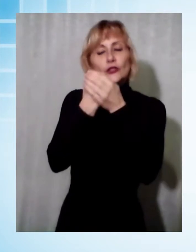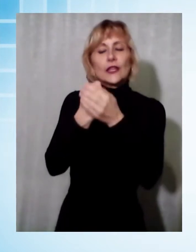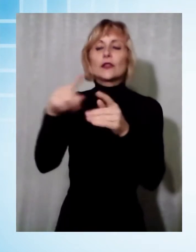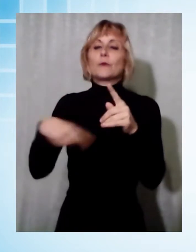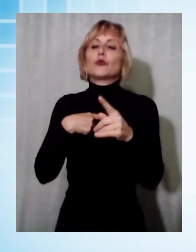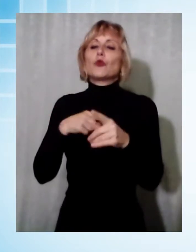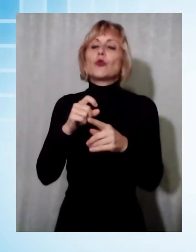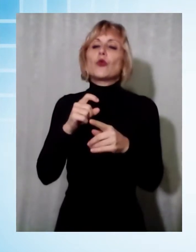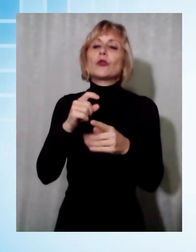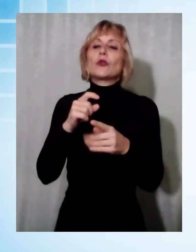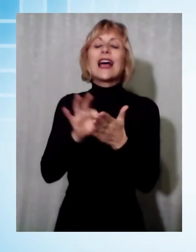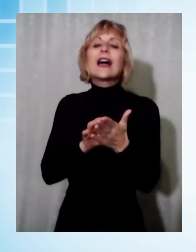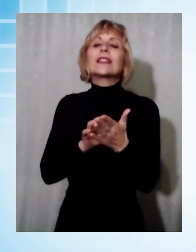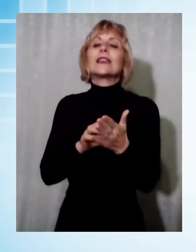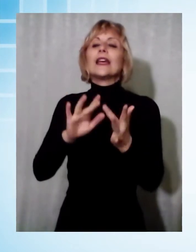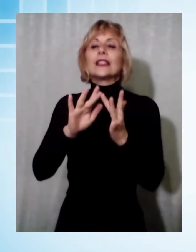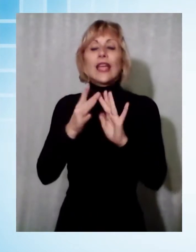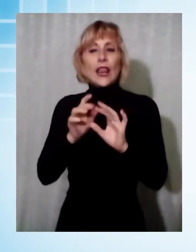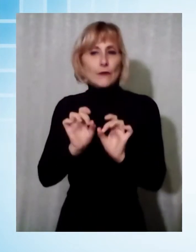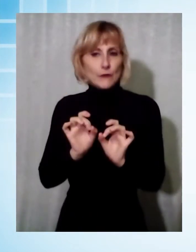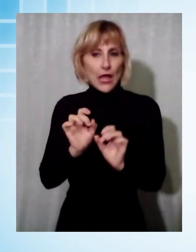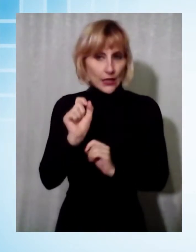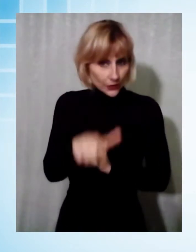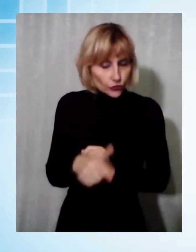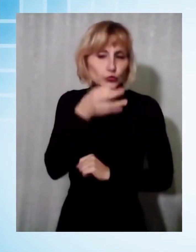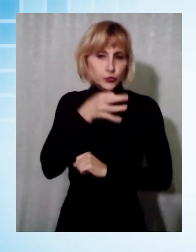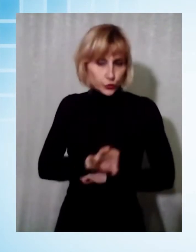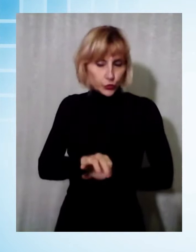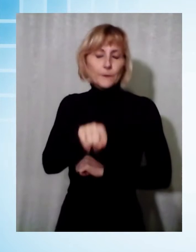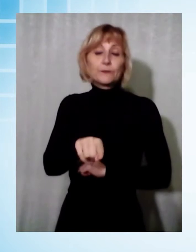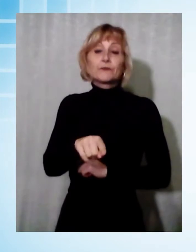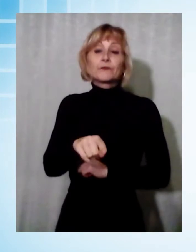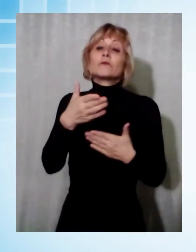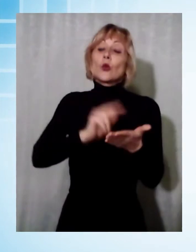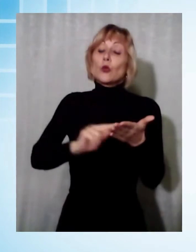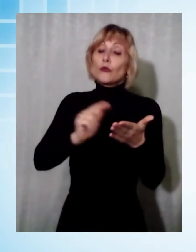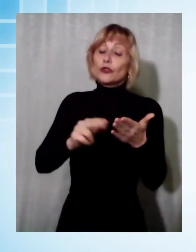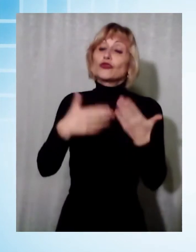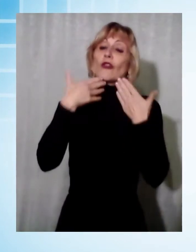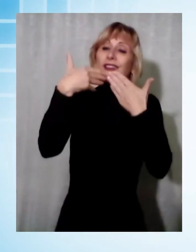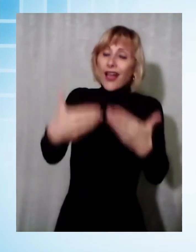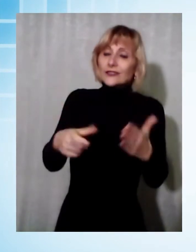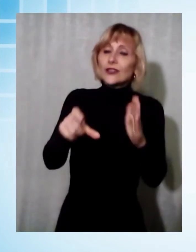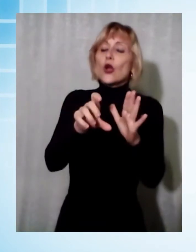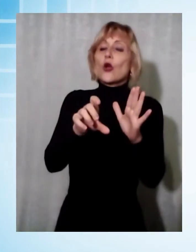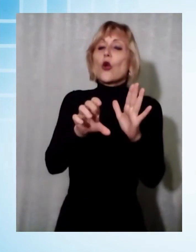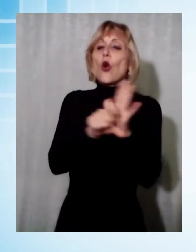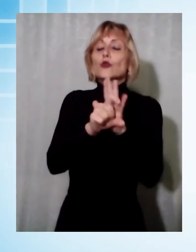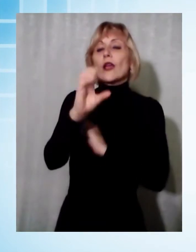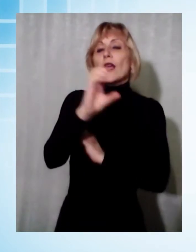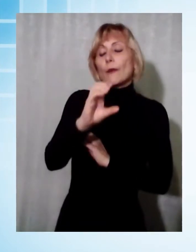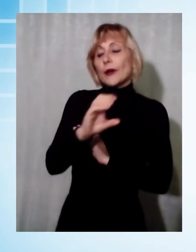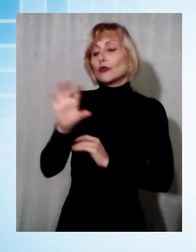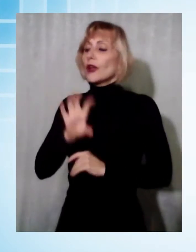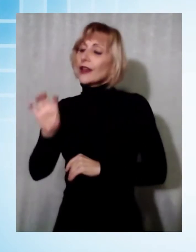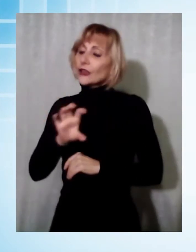ancora. L'apertura dell'ufficio è stata resa possibile dalla collaborazione del Comune di Capannori con la Regione, la Corte di Appello di Firenze